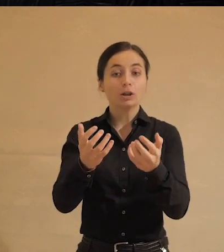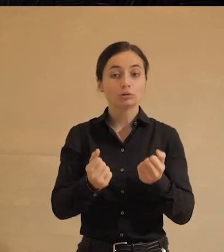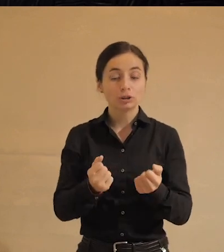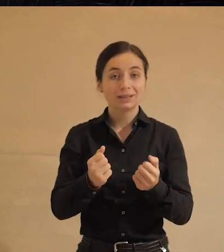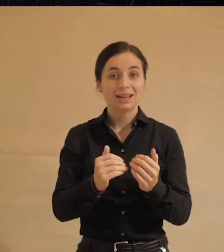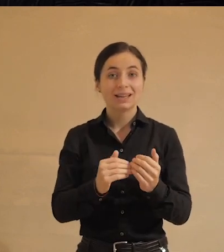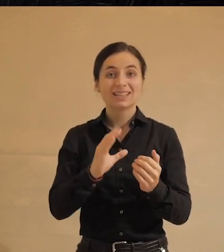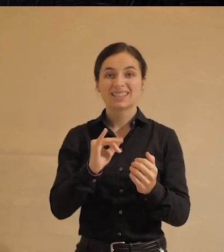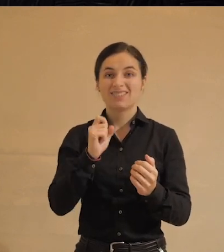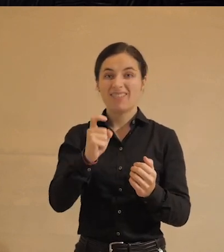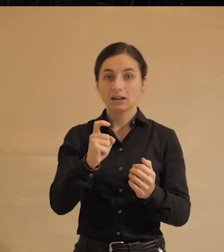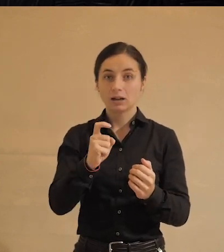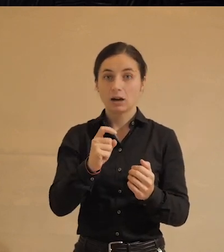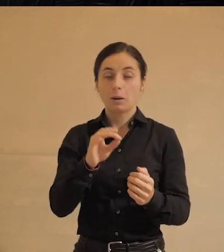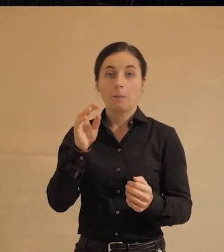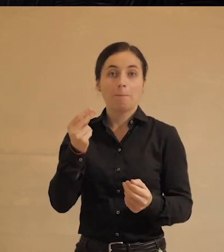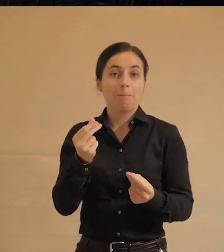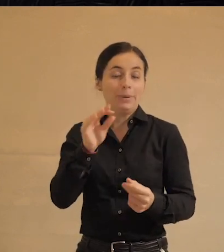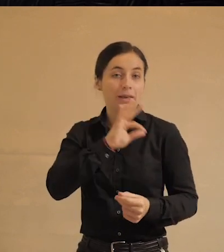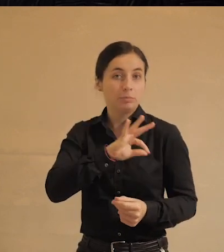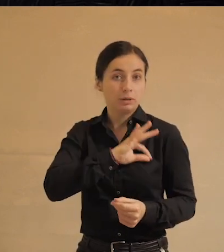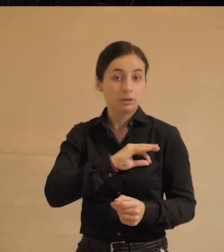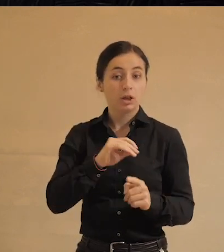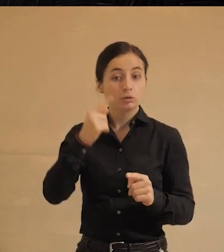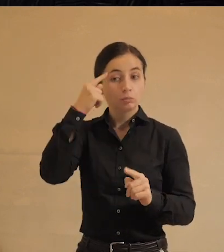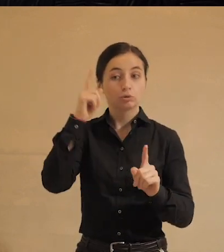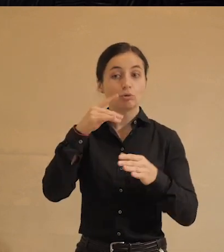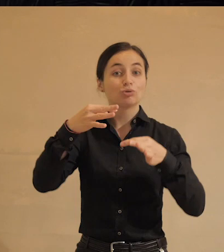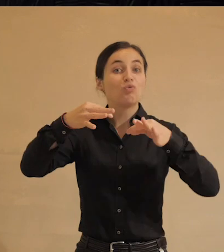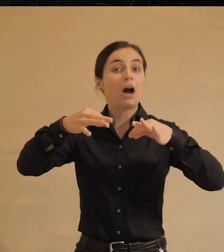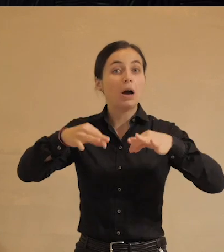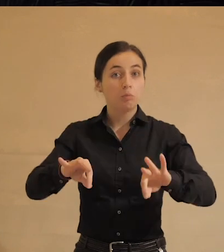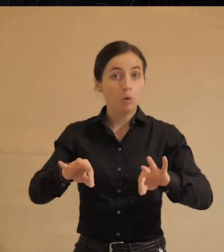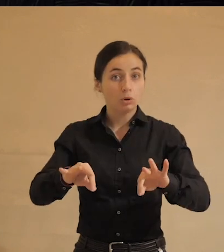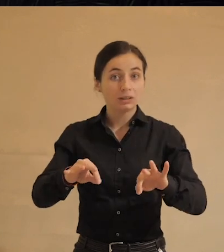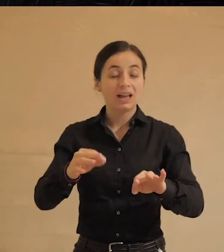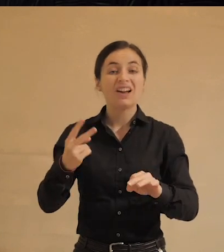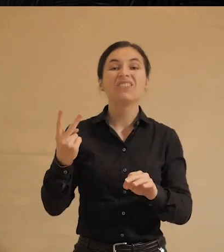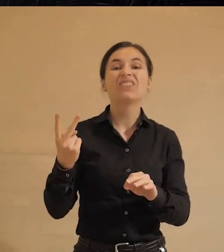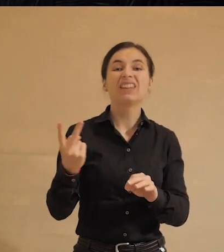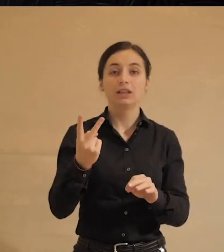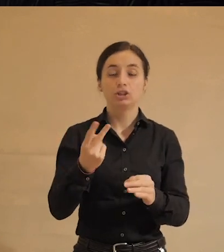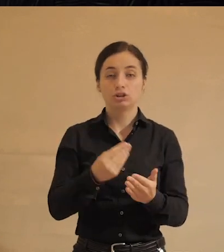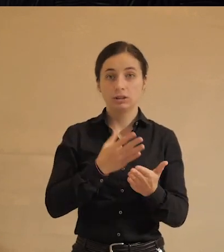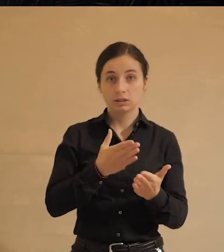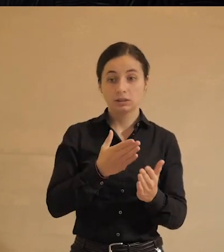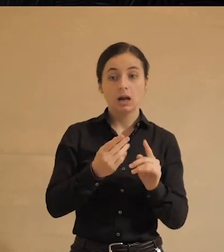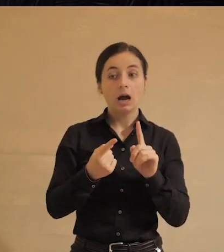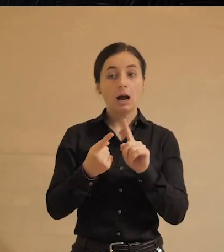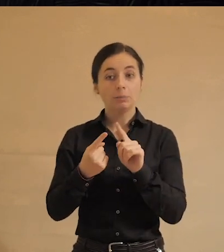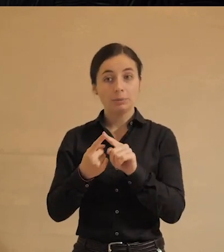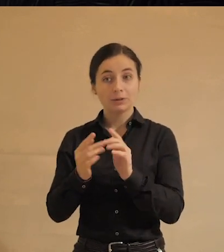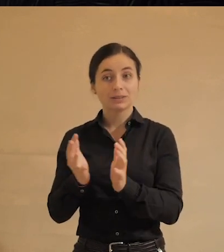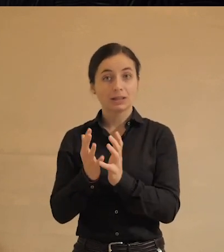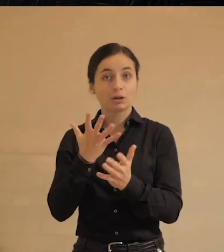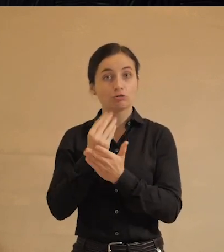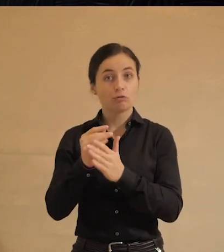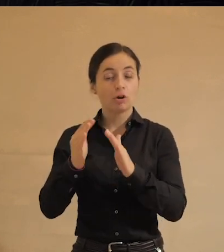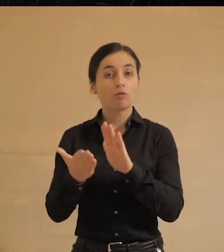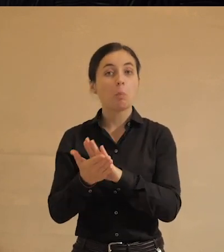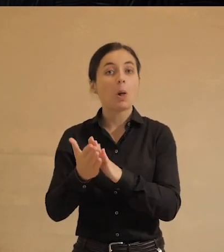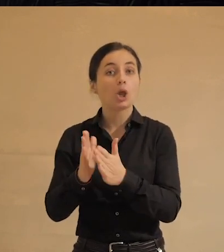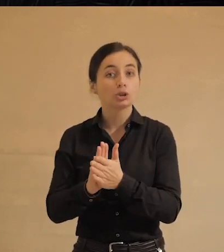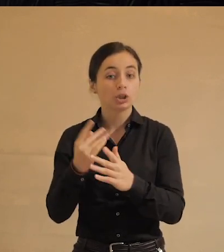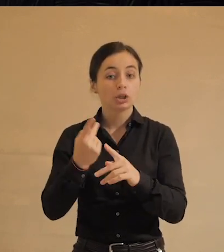получатели сверхприбыли. Сочтут ли они, что свобода – вторичная ценность по сравнению с сохранением своего собственного положения, ради